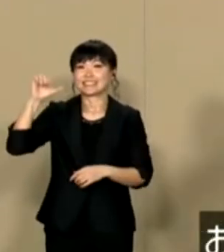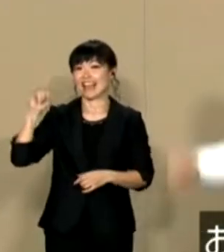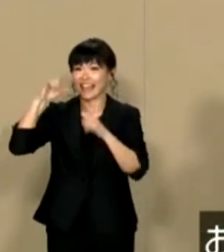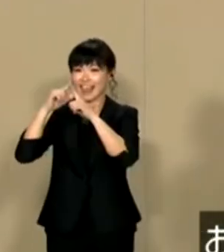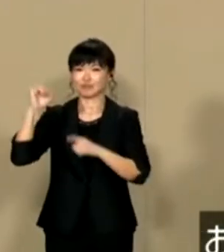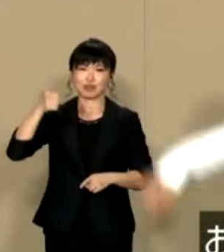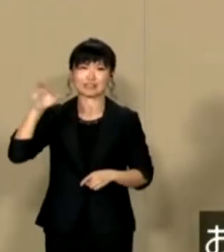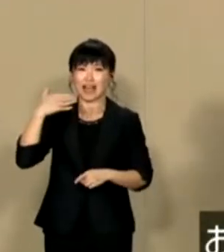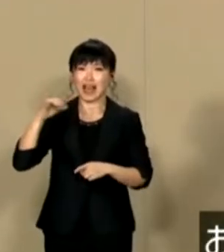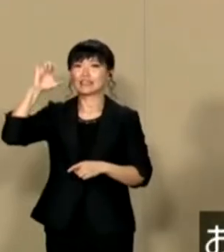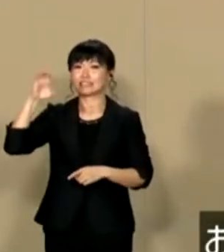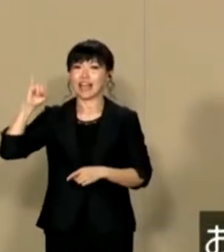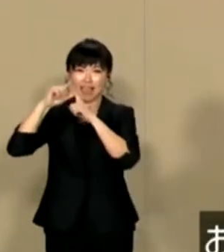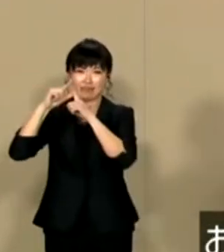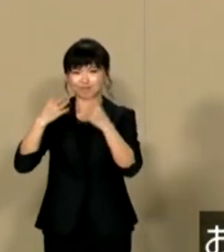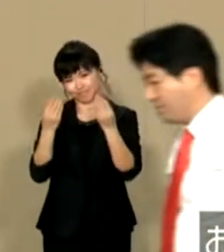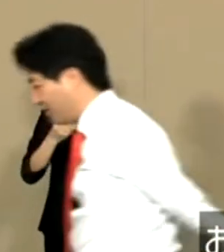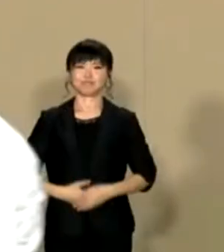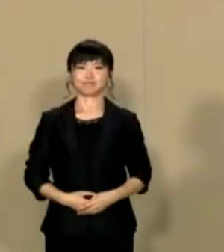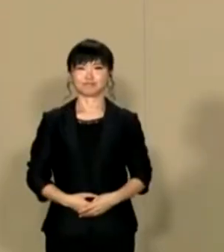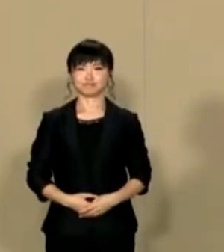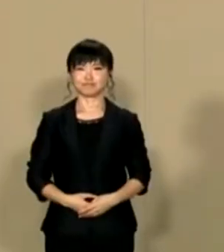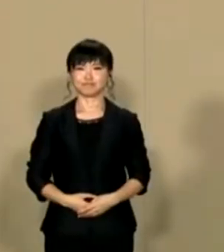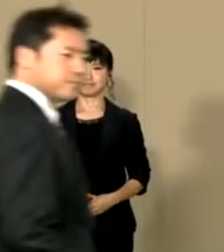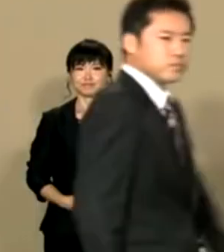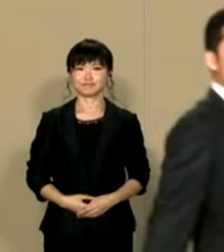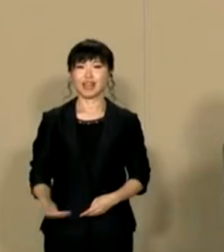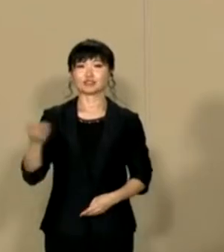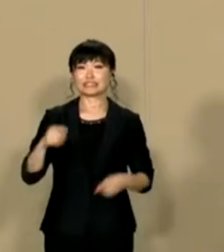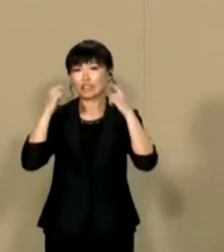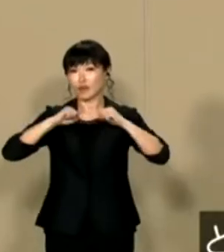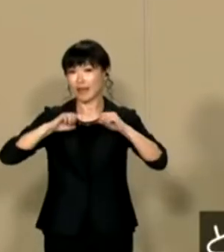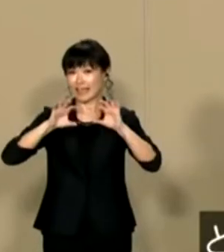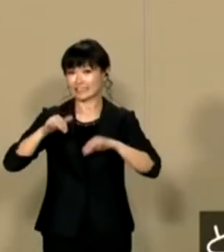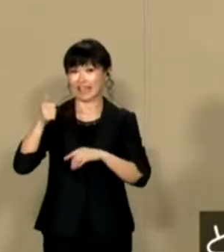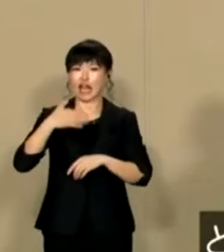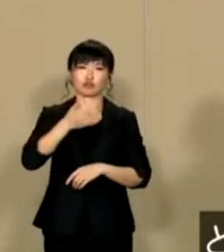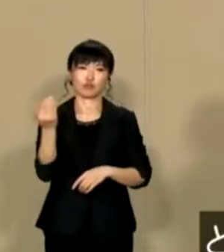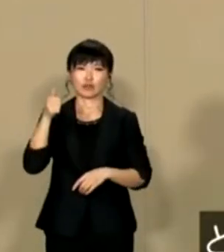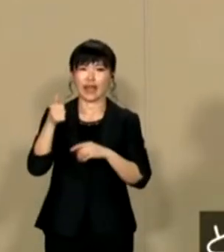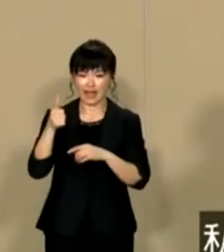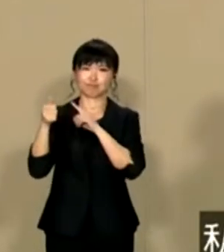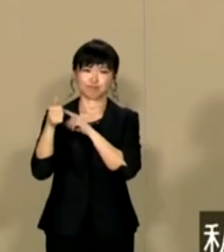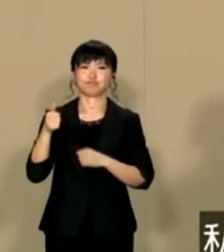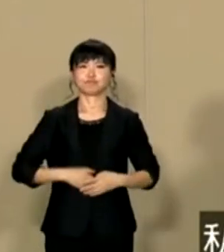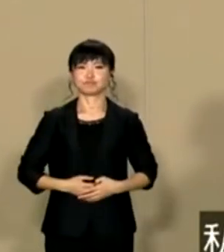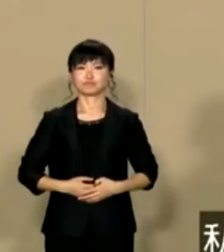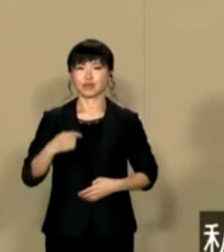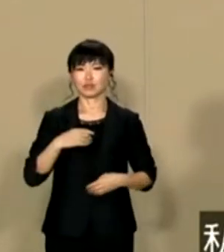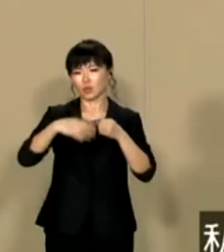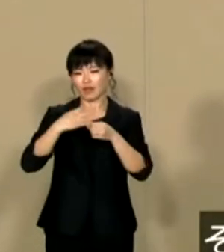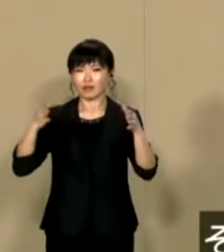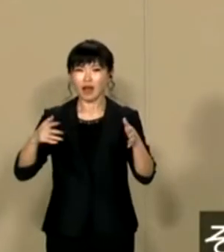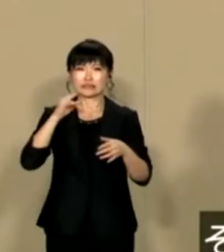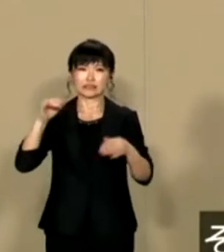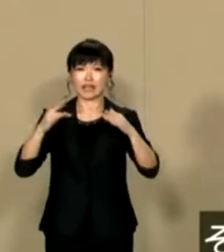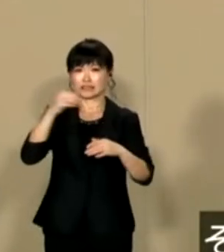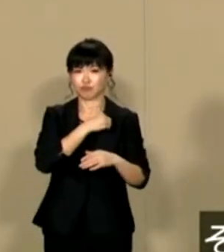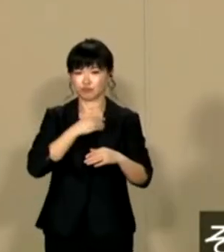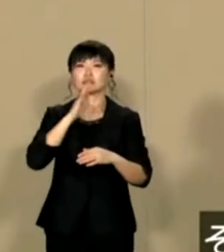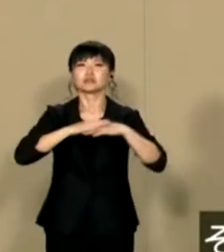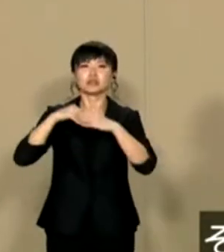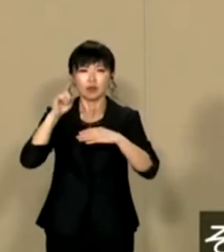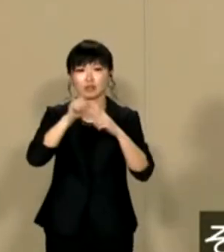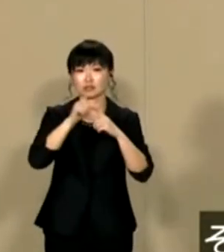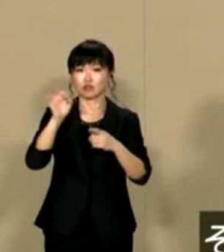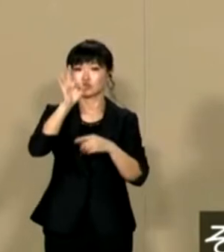からCIAおじいちゃんの代からCIA次にニニマ配信者横山みどりこと久田マボですどうも私の名前は久保田マボと申します私は4年間市議会議員をおりましてその実績としまして